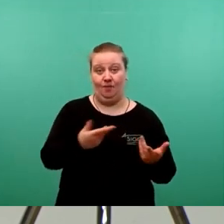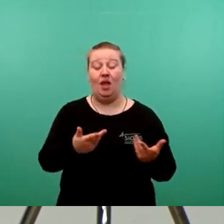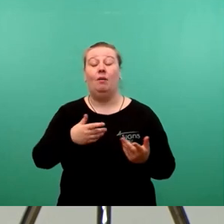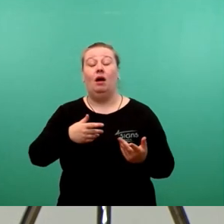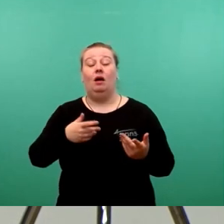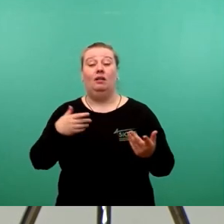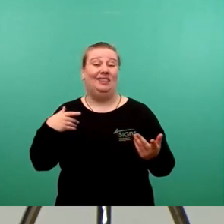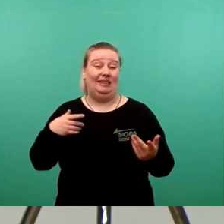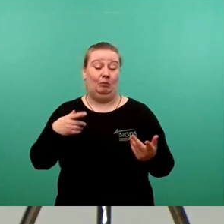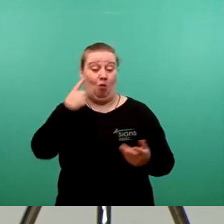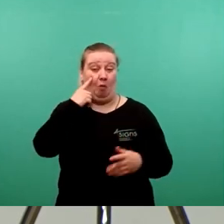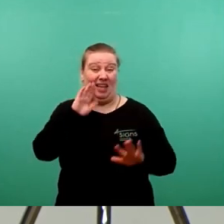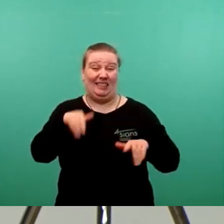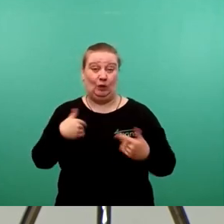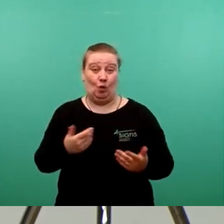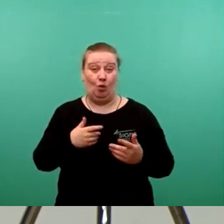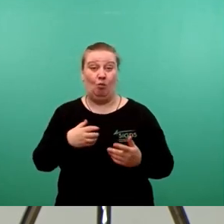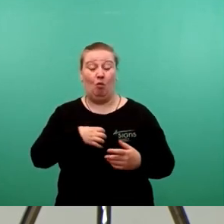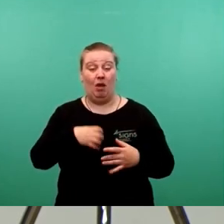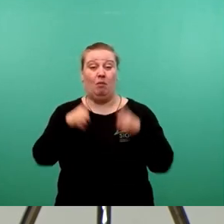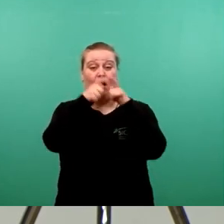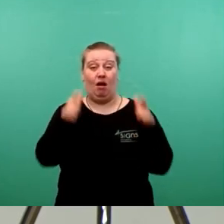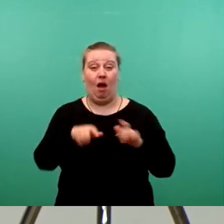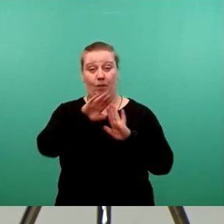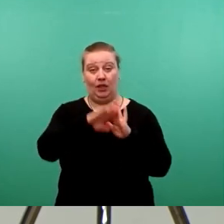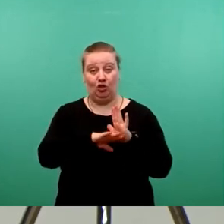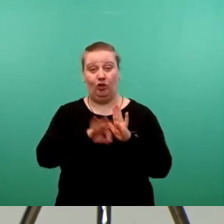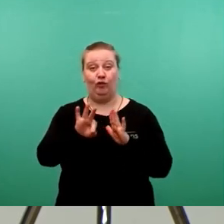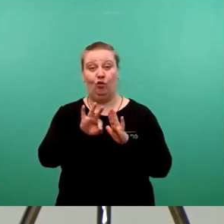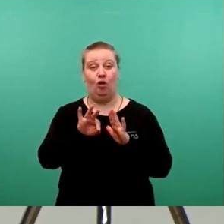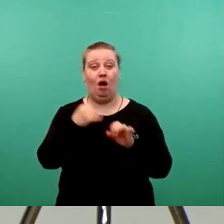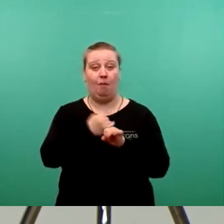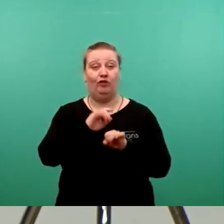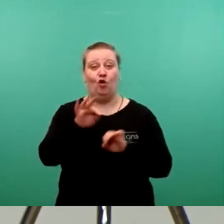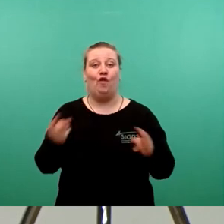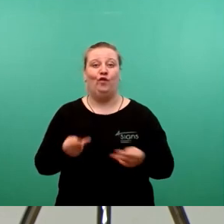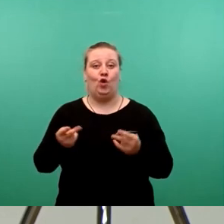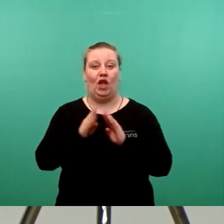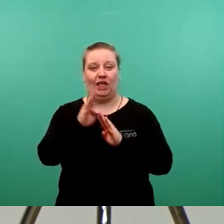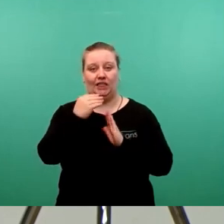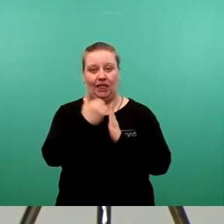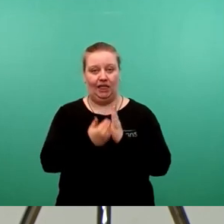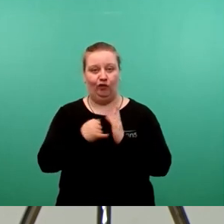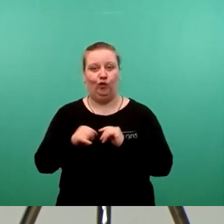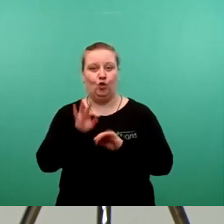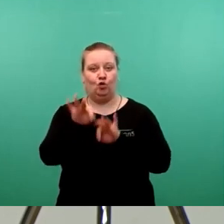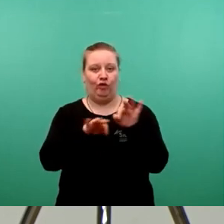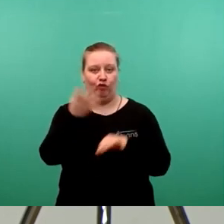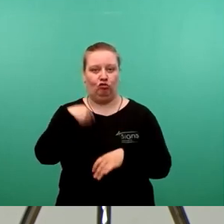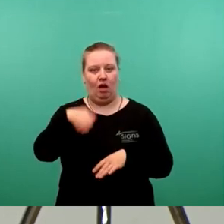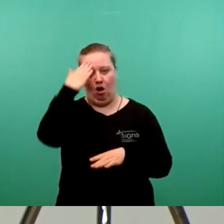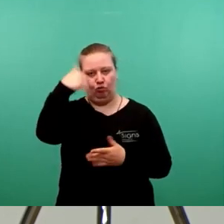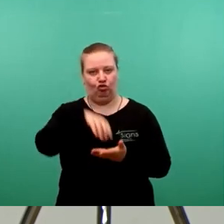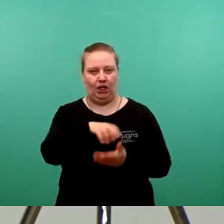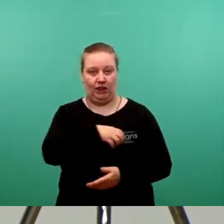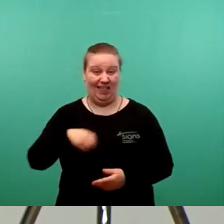die verhindert es derzeit, die Rahmenrichtlinie für die Erarbeitung von Förderrichtlinien zur Gewährung von Zuwendung der Landeshauptstadt Dresden, die der Stadtrat